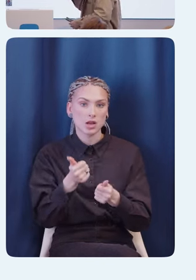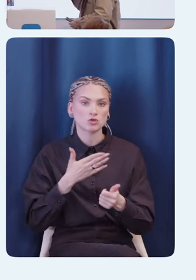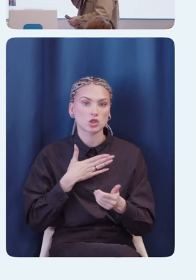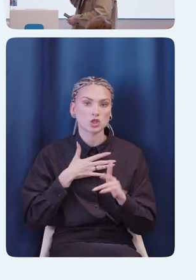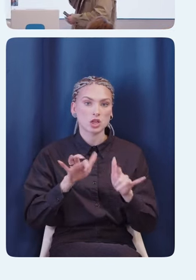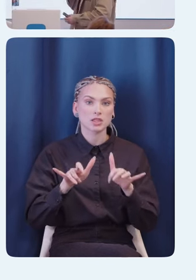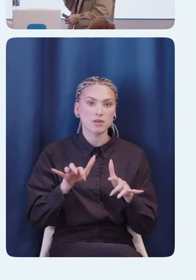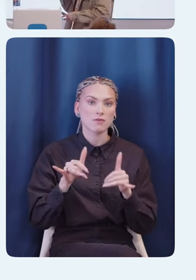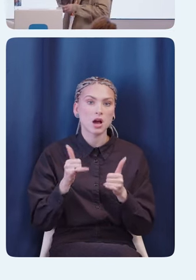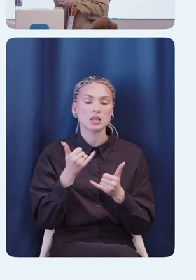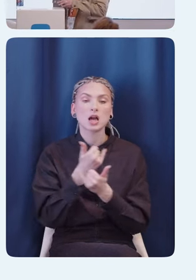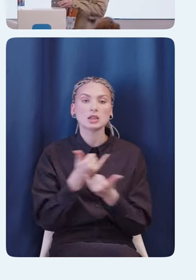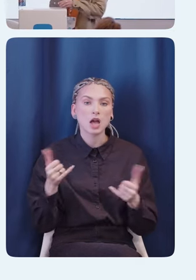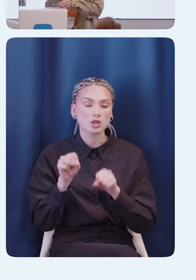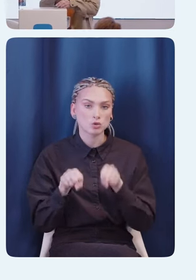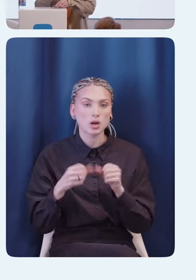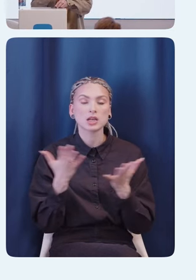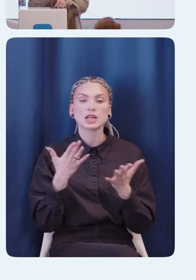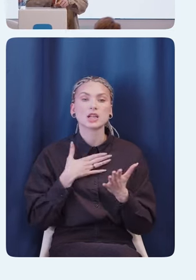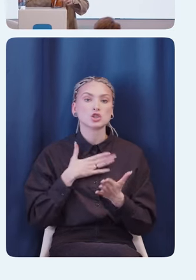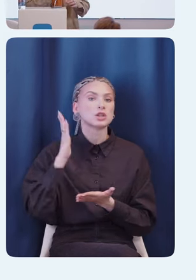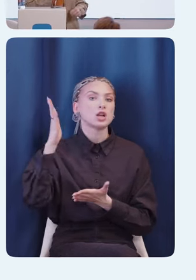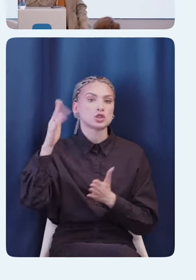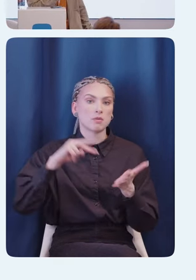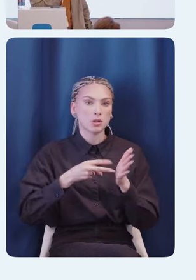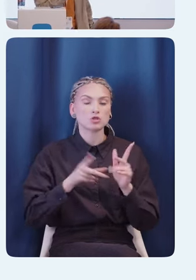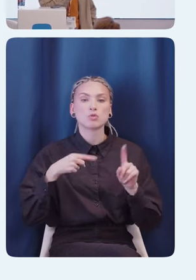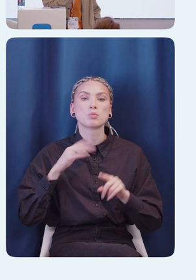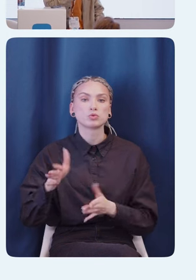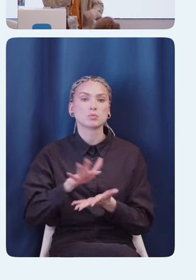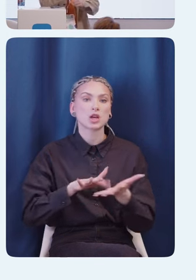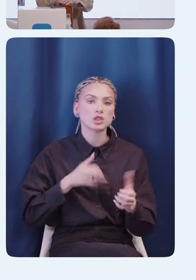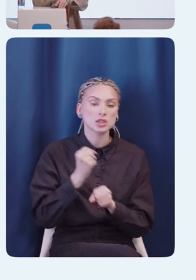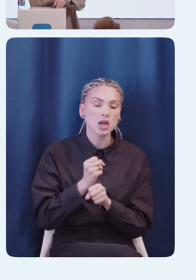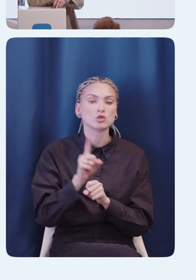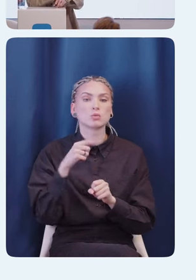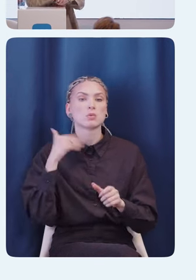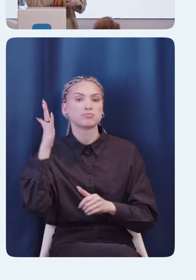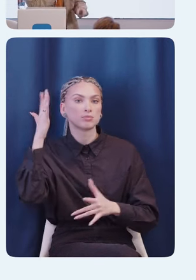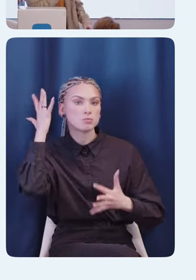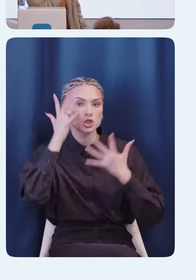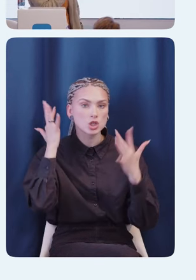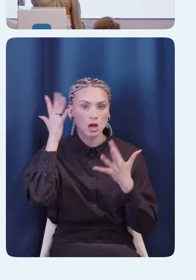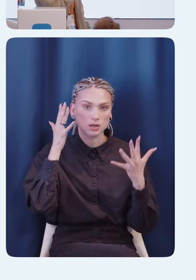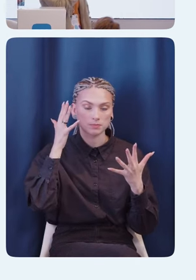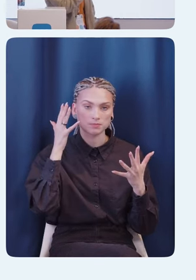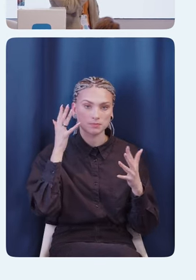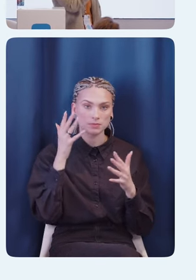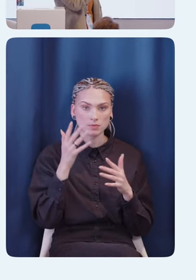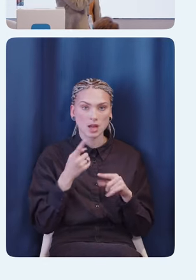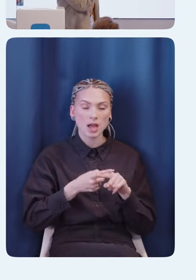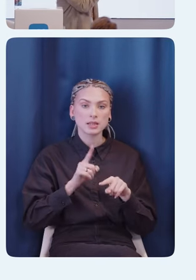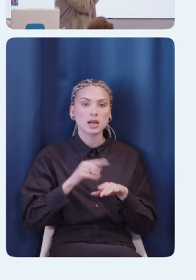доступность. Какие наши дальнейшие планы? Вообще, что мы будем дальше делать, о чем мы дальше мечтаем? Это